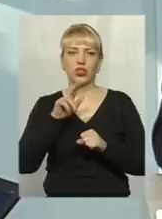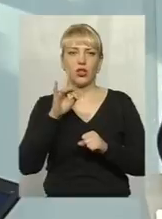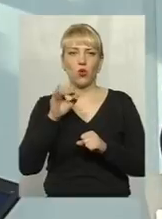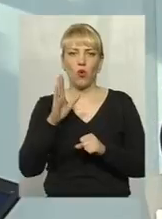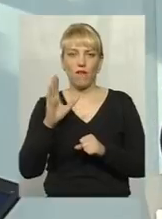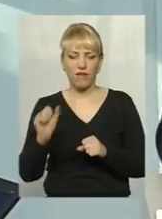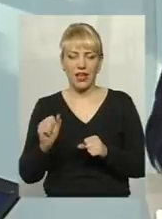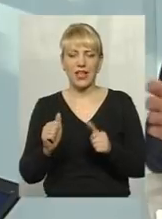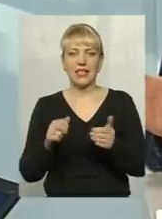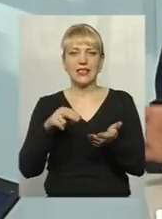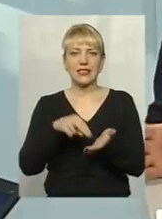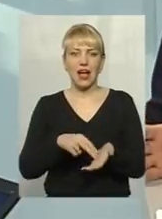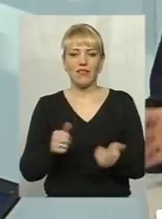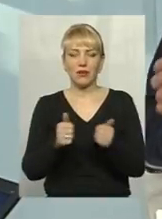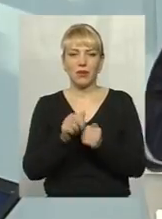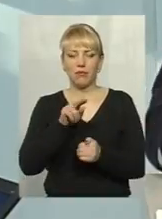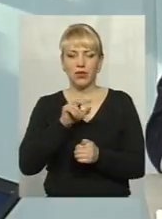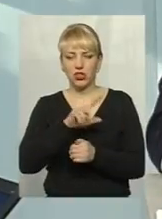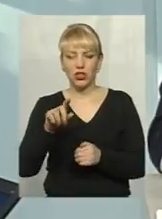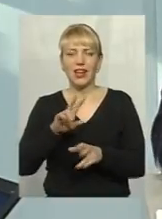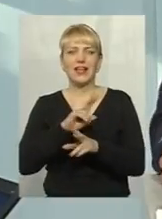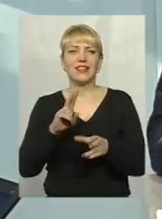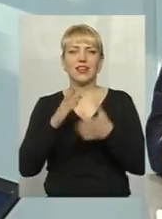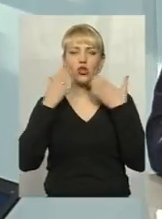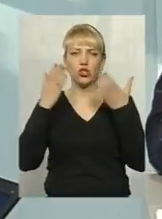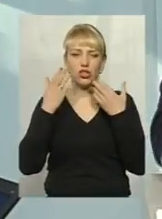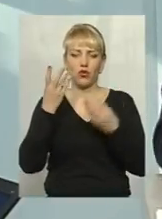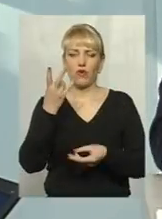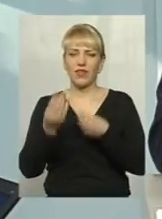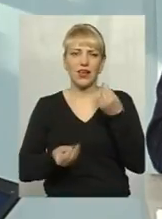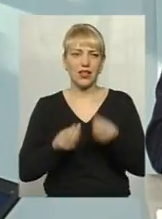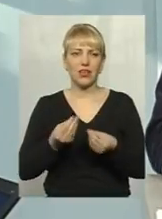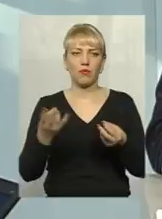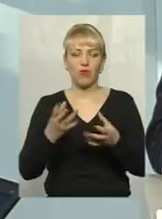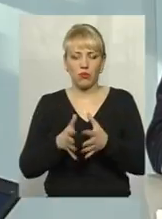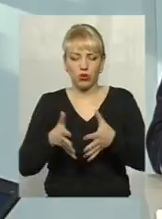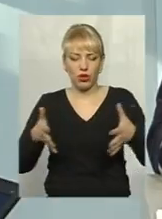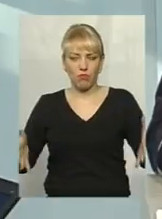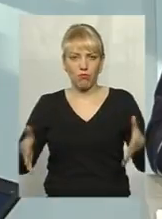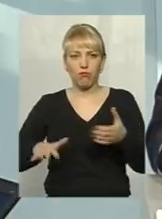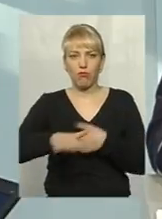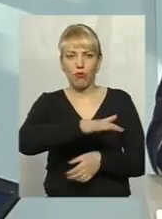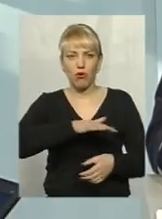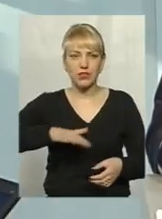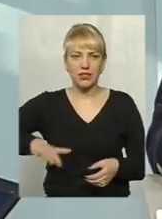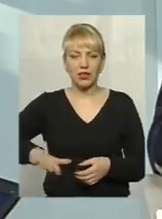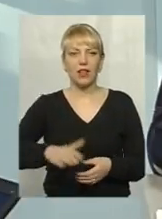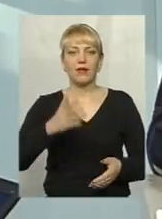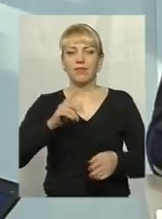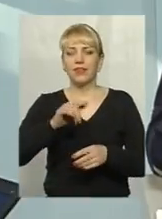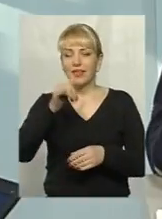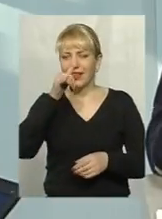нічого бути. Ні дров, ні ліжка, ні рушників, ні іграшок. Тобто, має бути простір, який забезпечить, якщо навіть, ні, Бог,